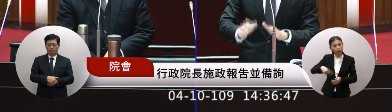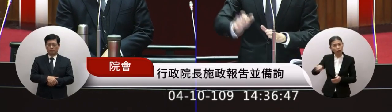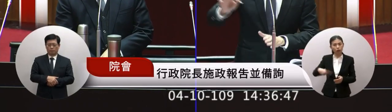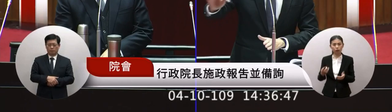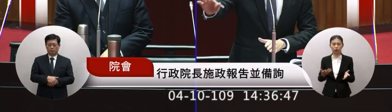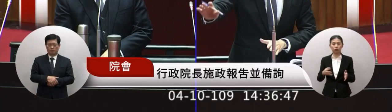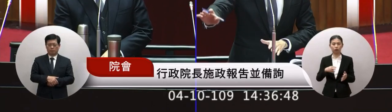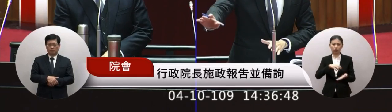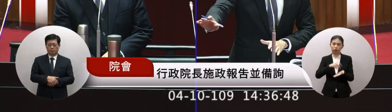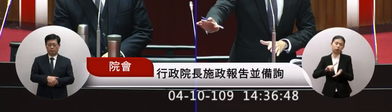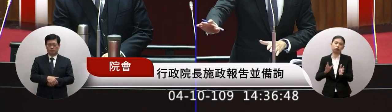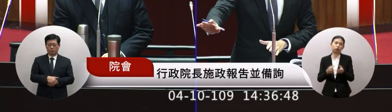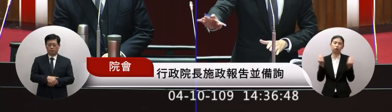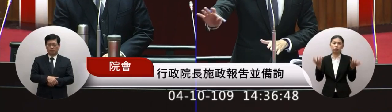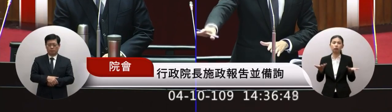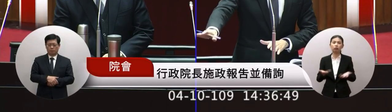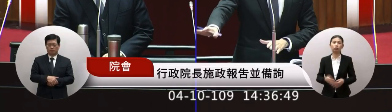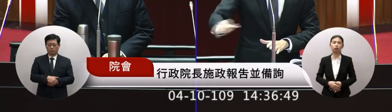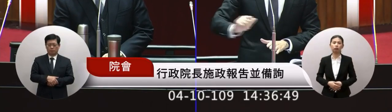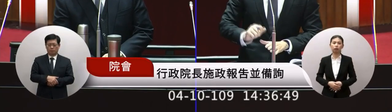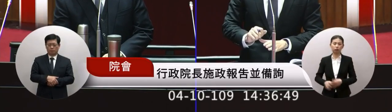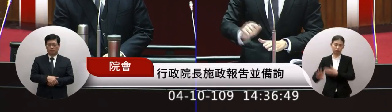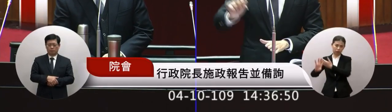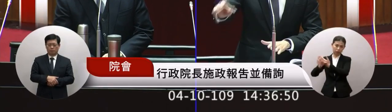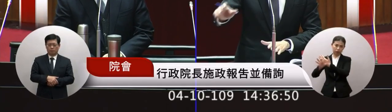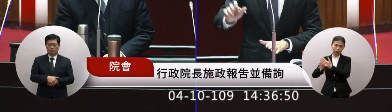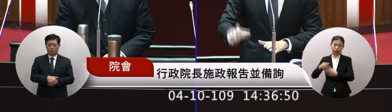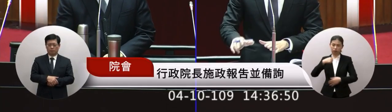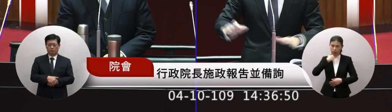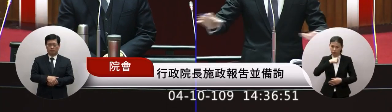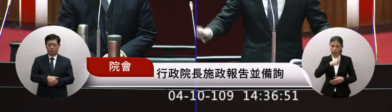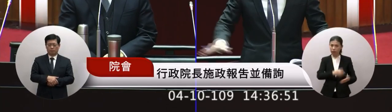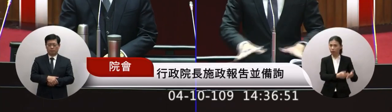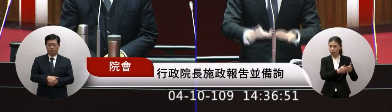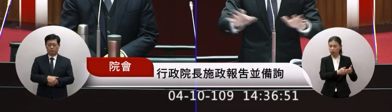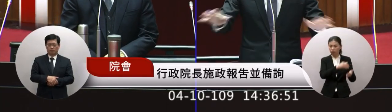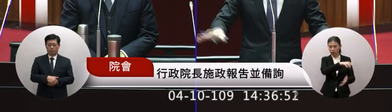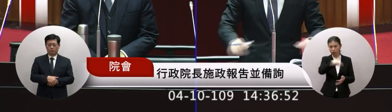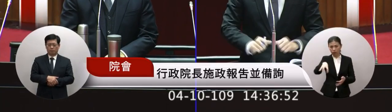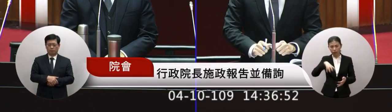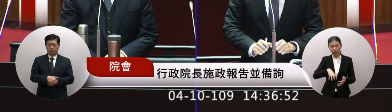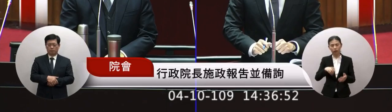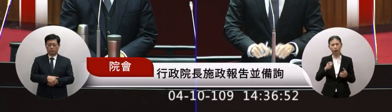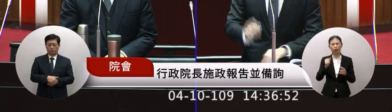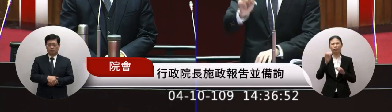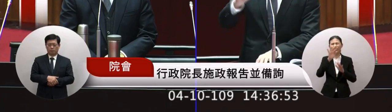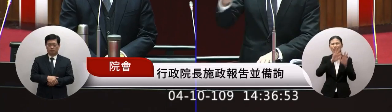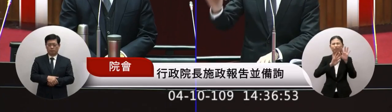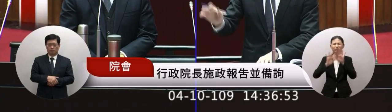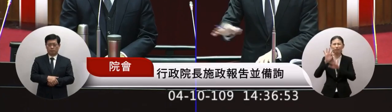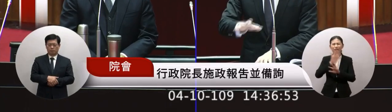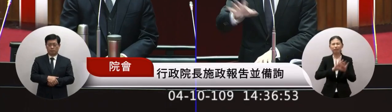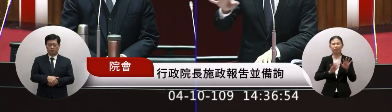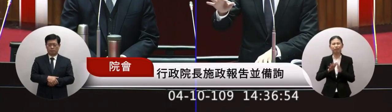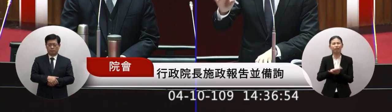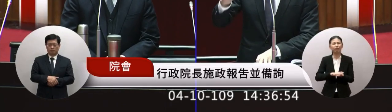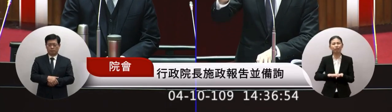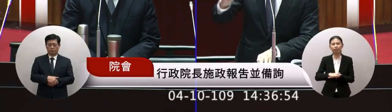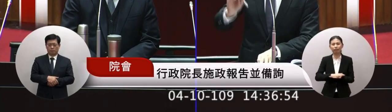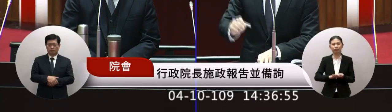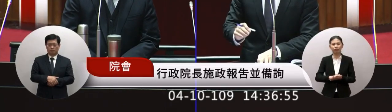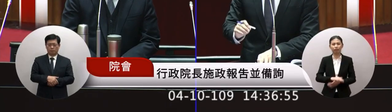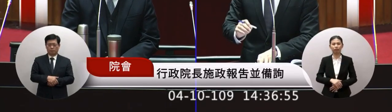所以我說這就是跟這個外國人跟本國人跟中國跟台灣都含和作為其實還有一些這些